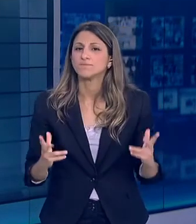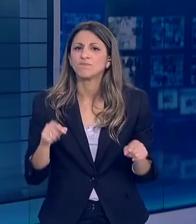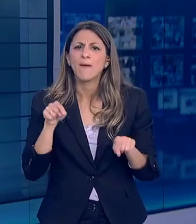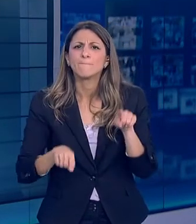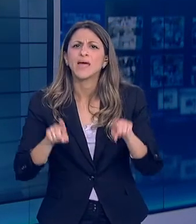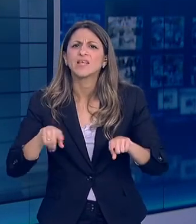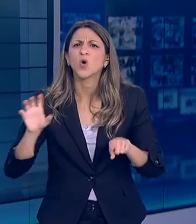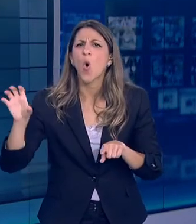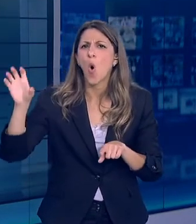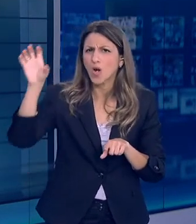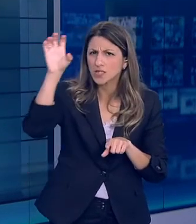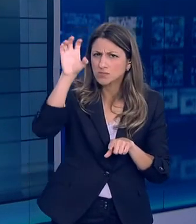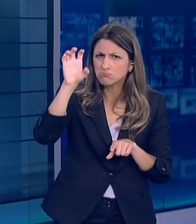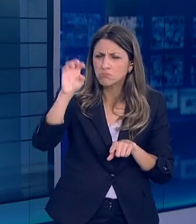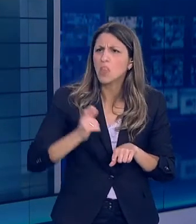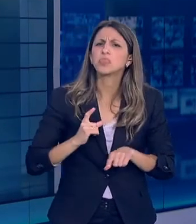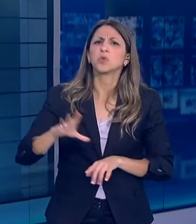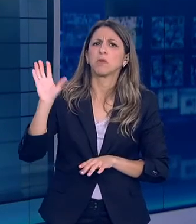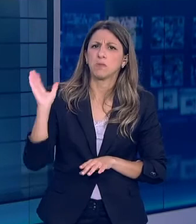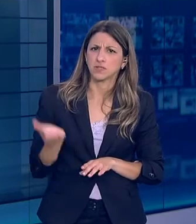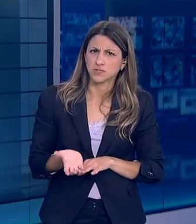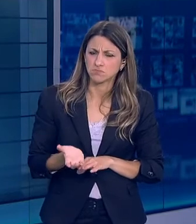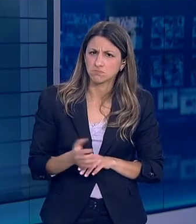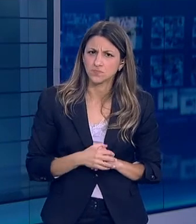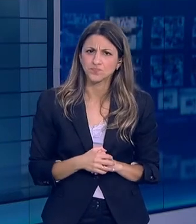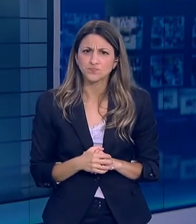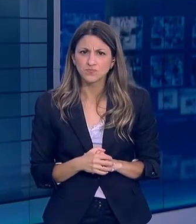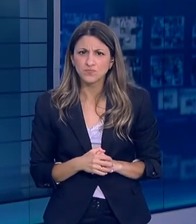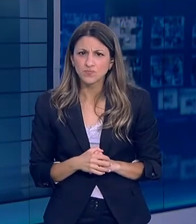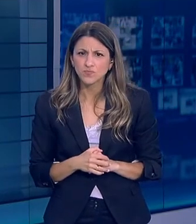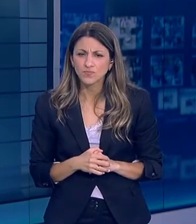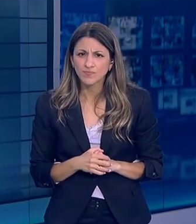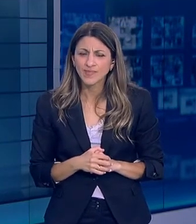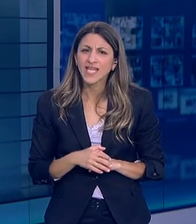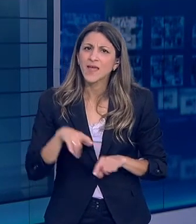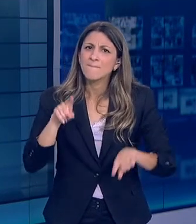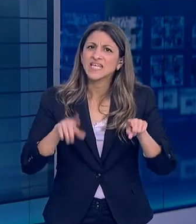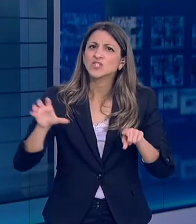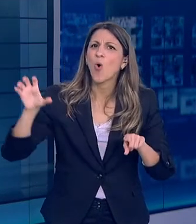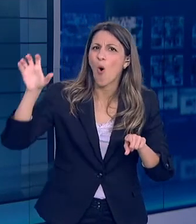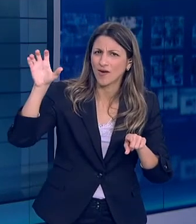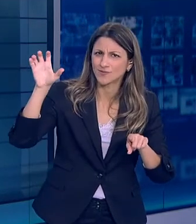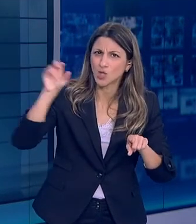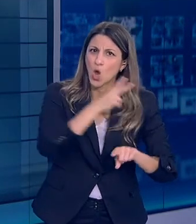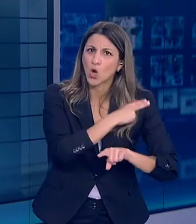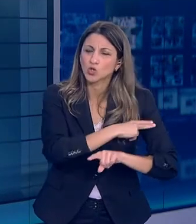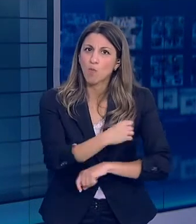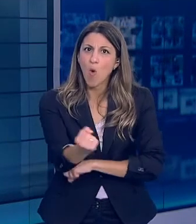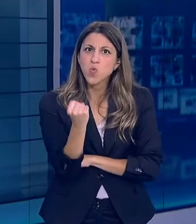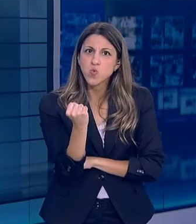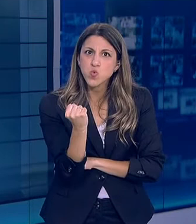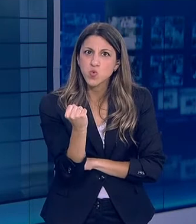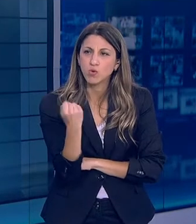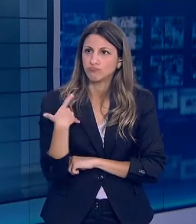κάποιες χώρες δεν το περίμενε κανένας Είδα τίπα τις πιο έτοιμες υγειονομικά χώρες Από κάποιες χώρες δεν θεωρούσαμε τόσο έτοιμες υγειονομικά